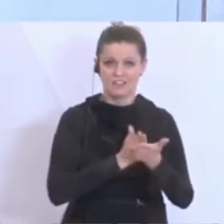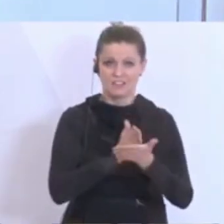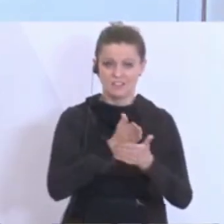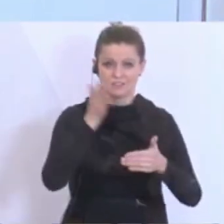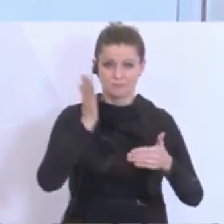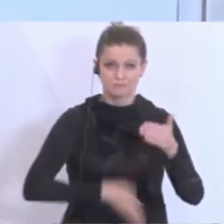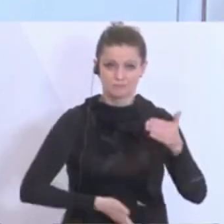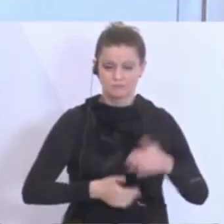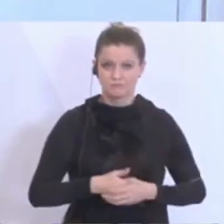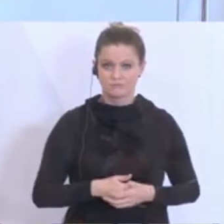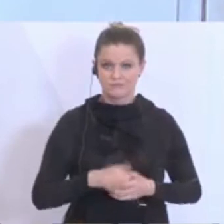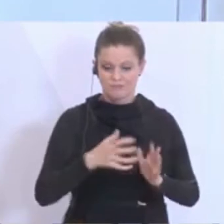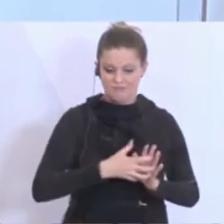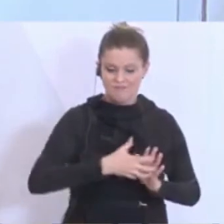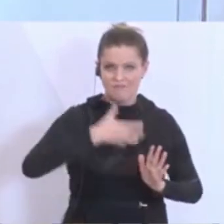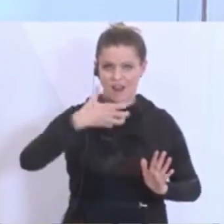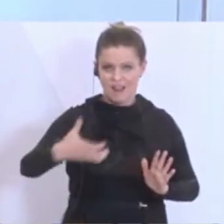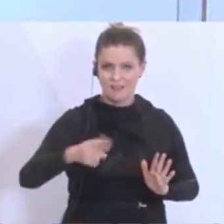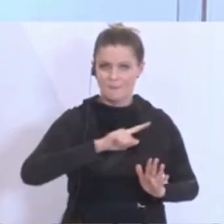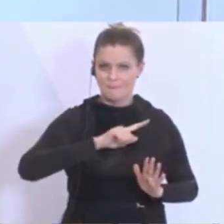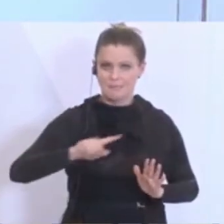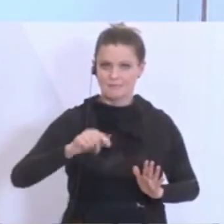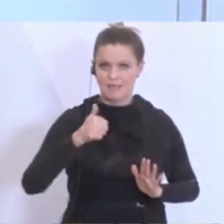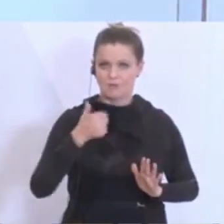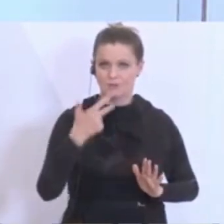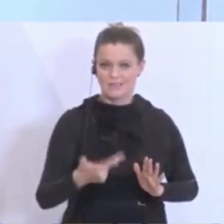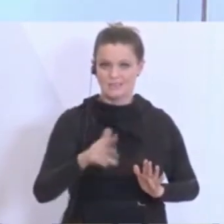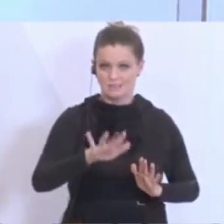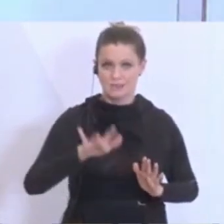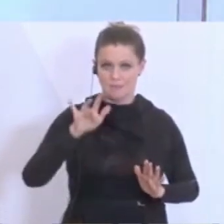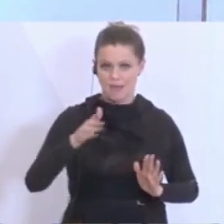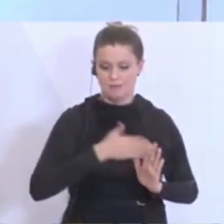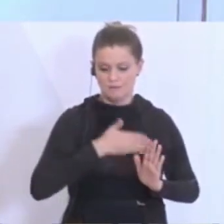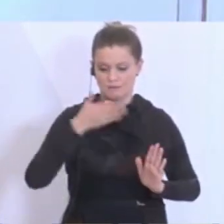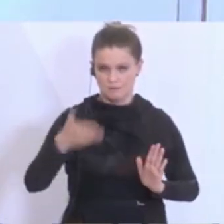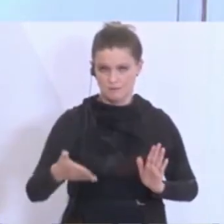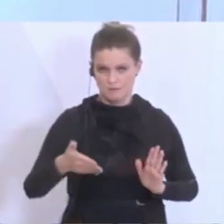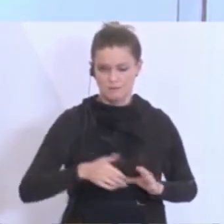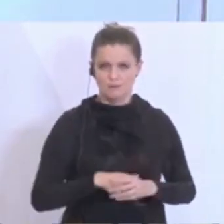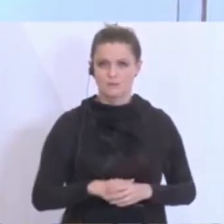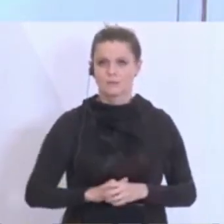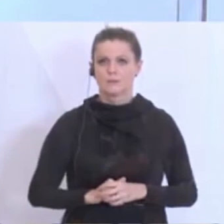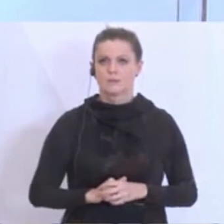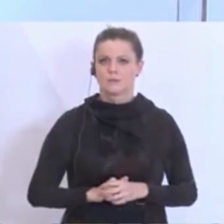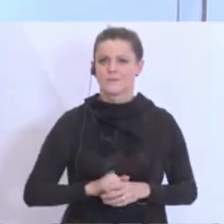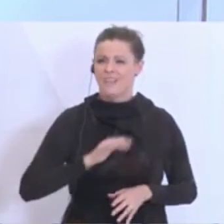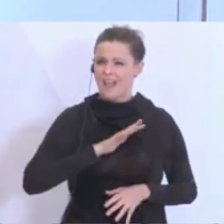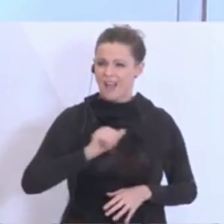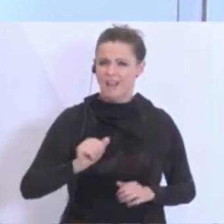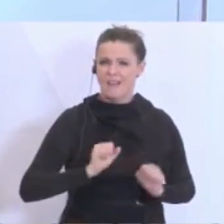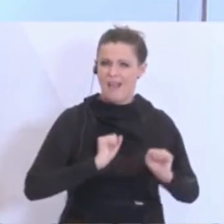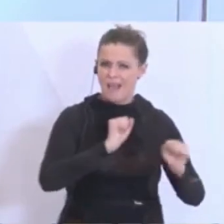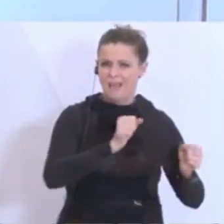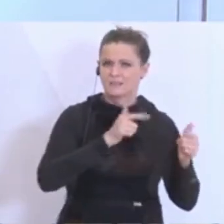länger im Dienst bleiben lassen bis 31. Mai. Wir haben alle unsere Einsätze